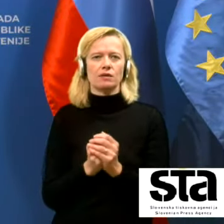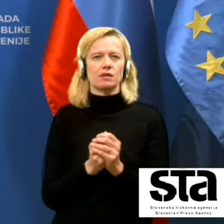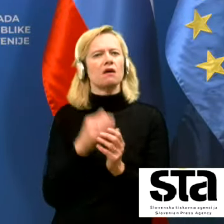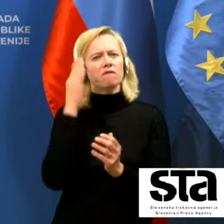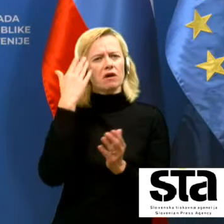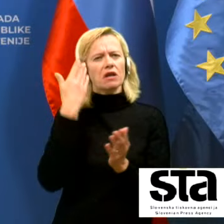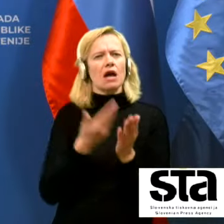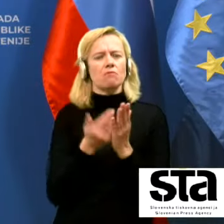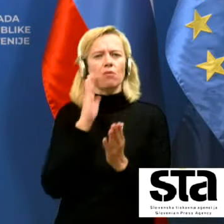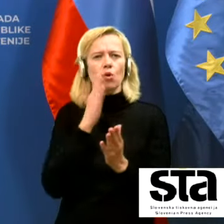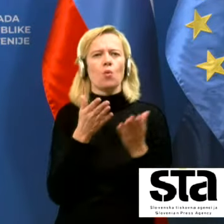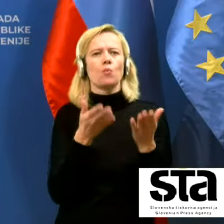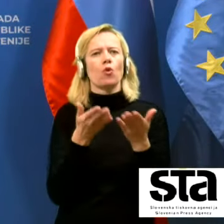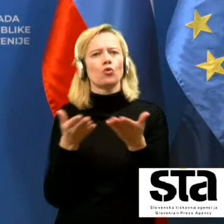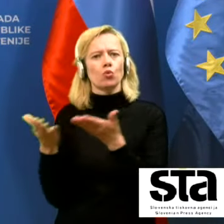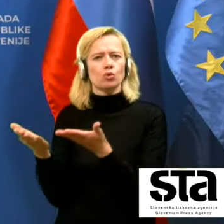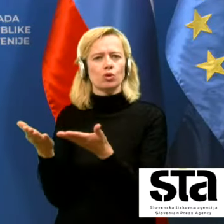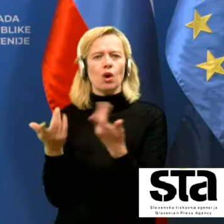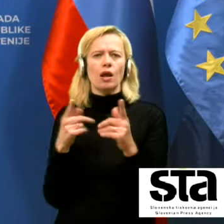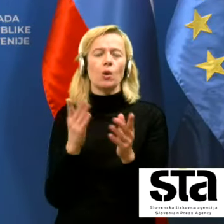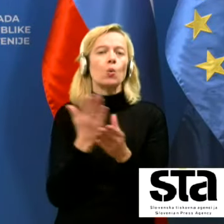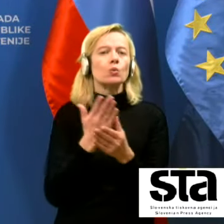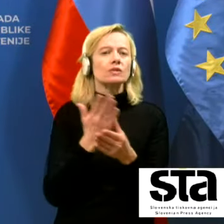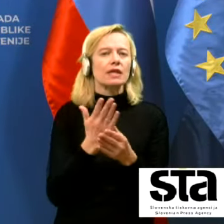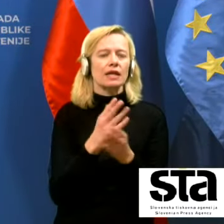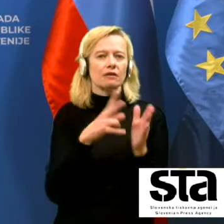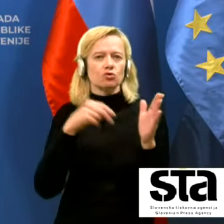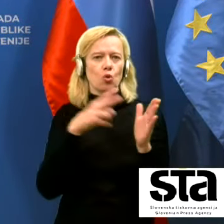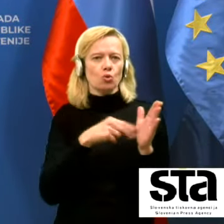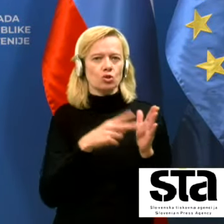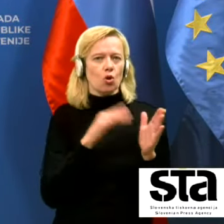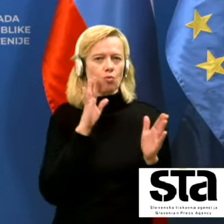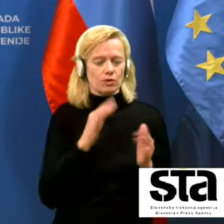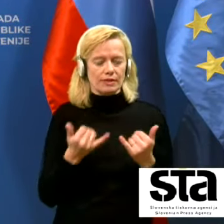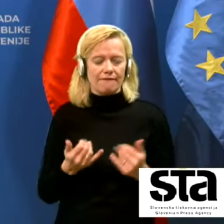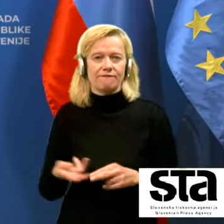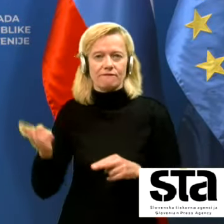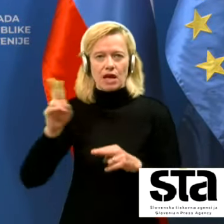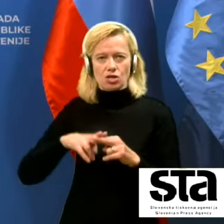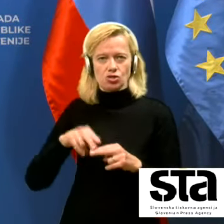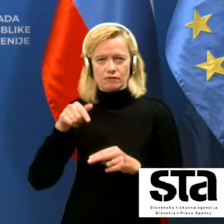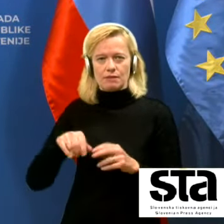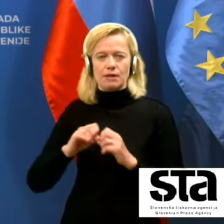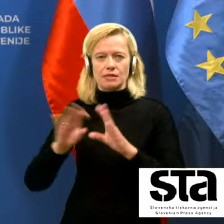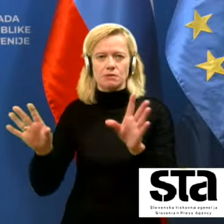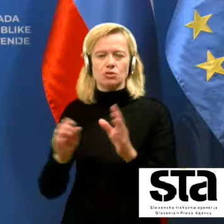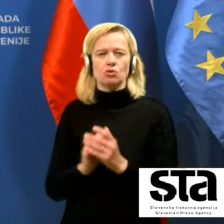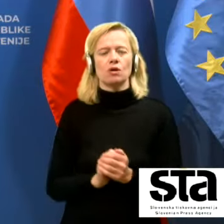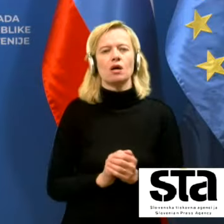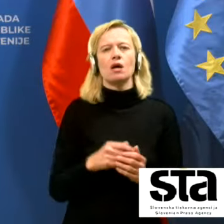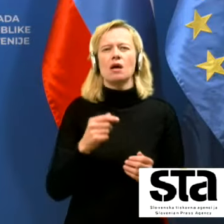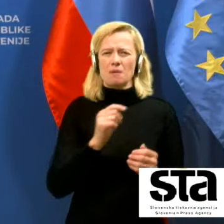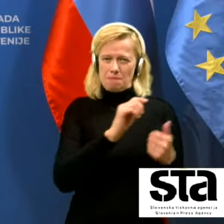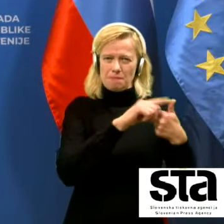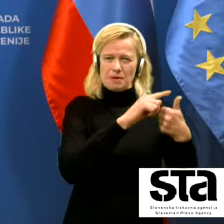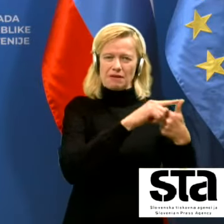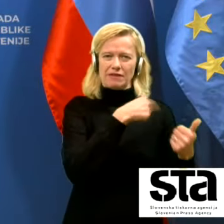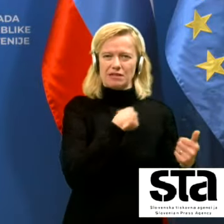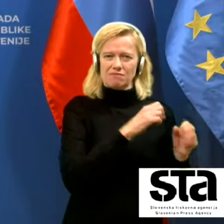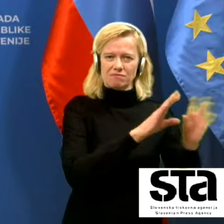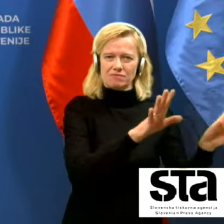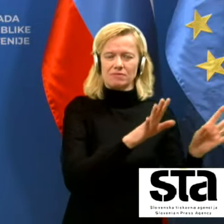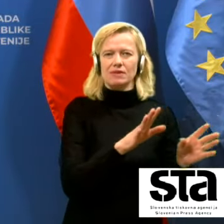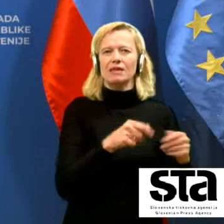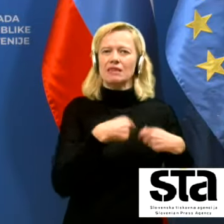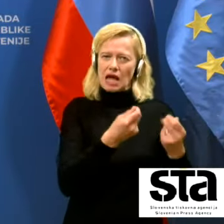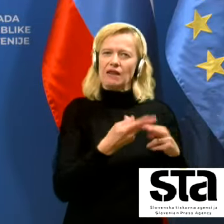da bo ponudnikov ali pa ustreznih vzorcev več v tem razpisu, prič smo dali na razpolago le nekaj dni več,